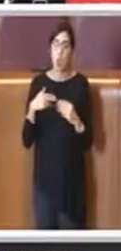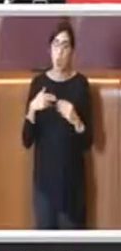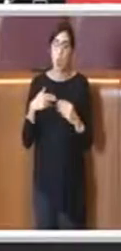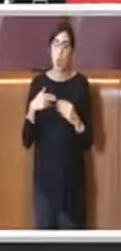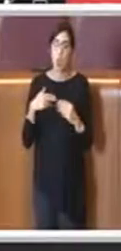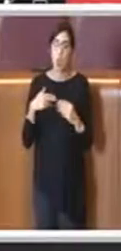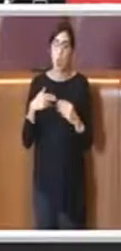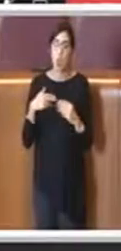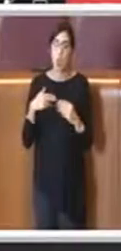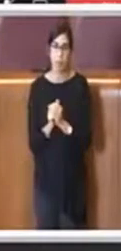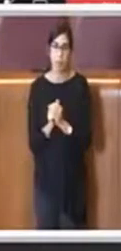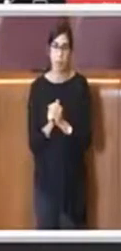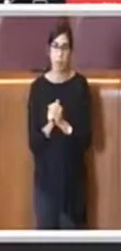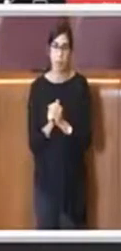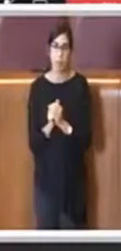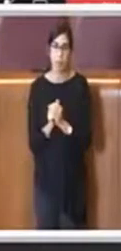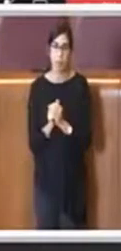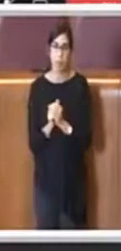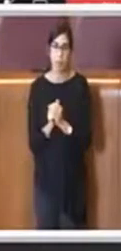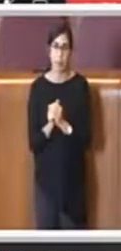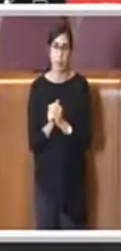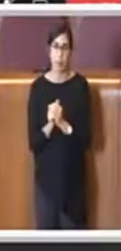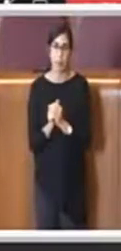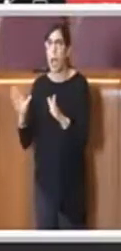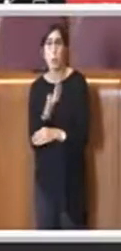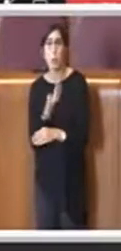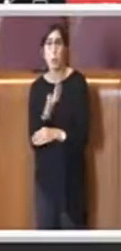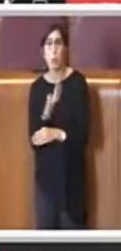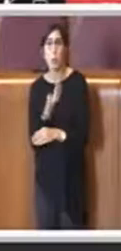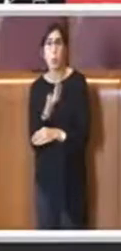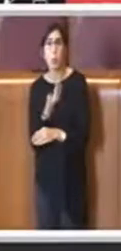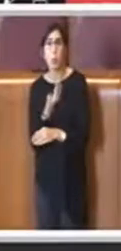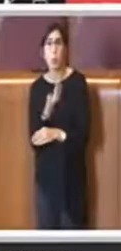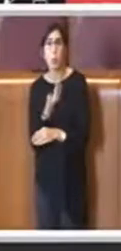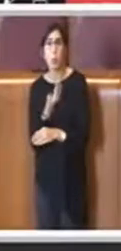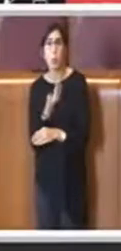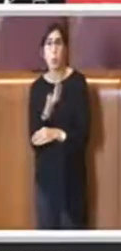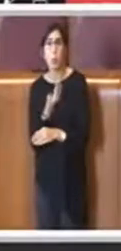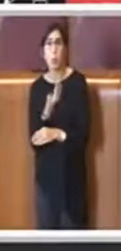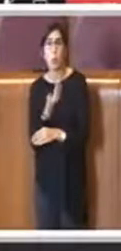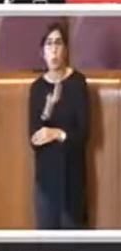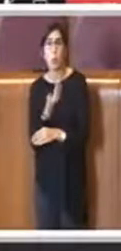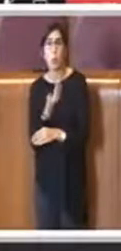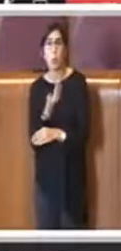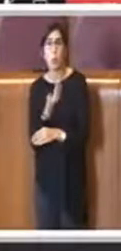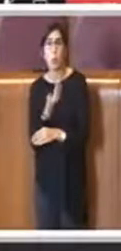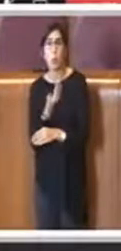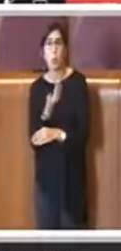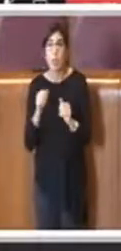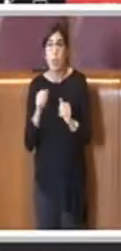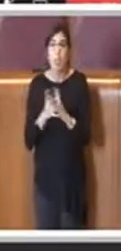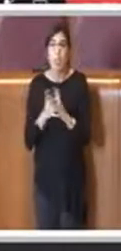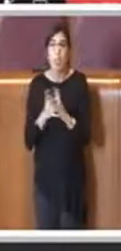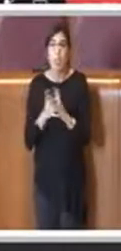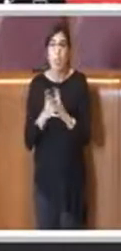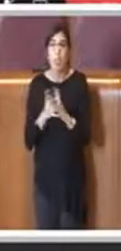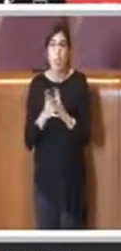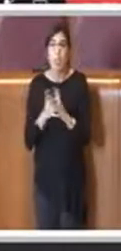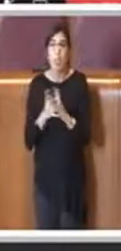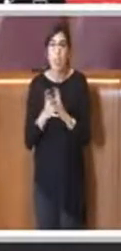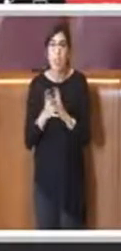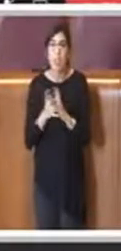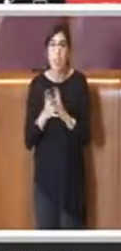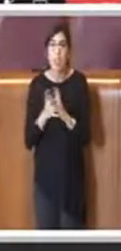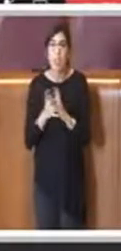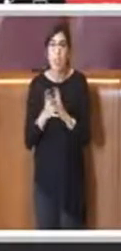se noi aprissimo troppo rischieremmo di creare un problema e banalmente potremmo anche fare peggio, perché potremmo tenere i